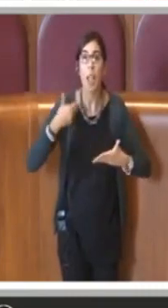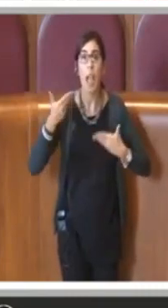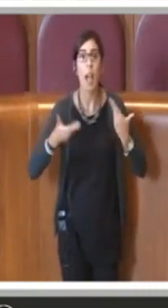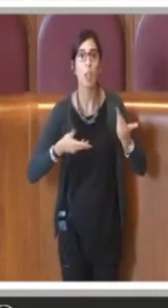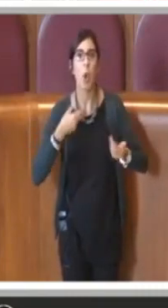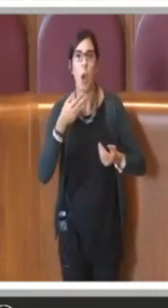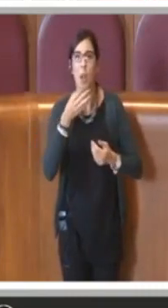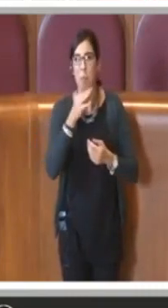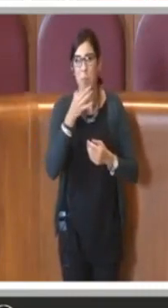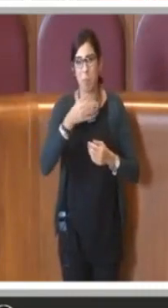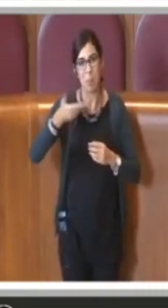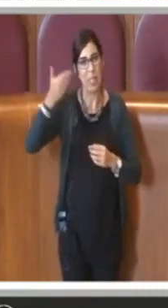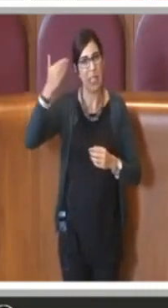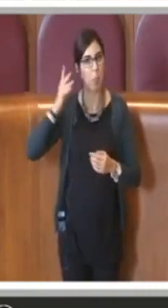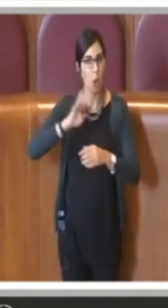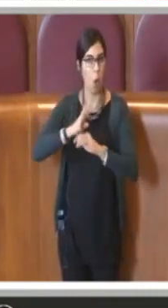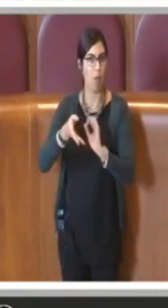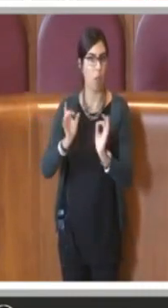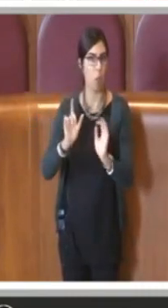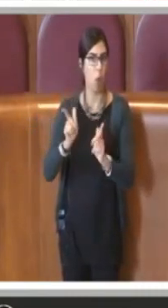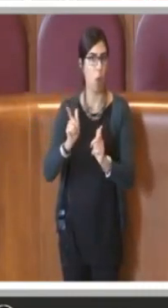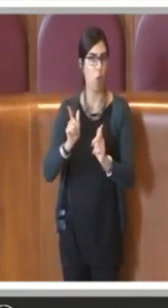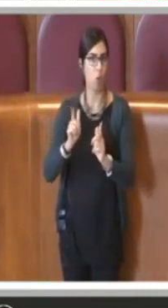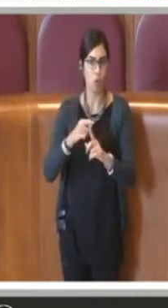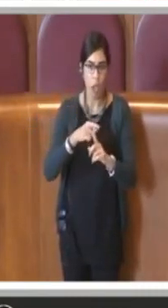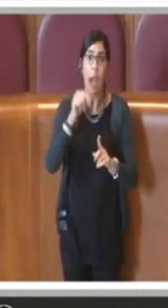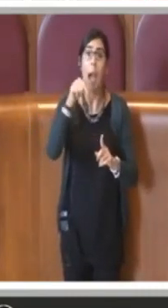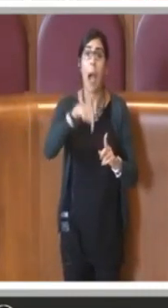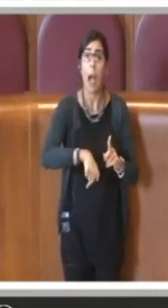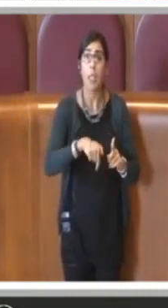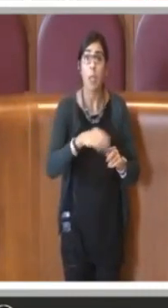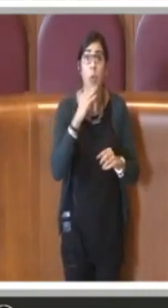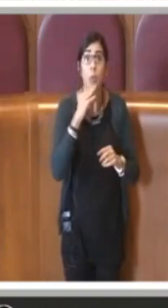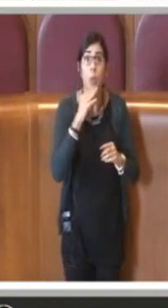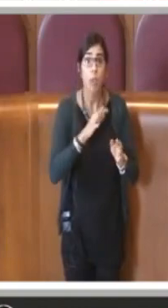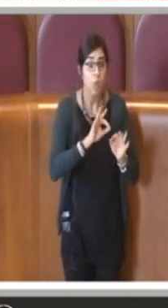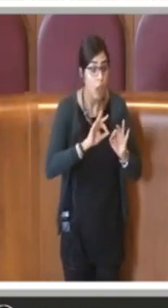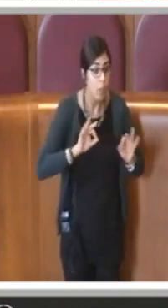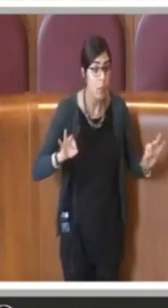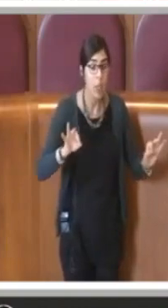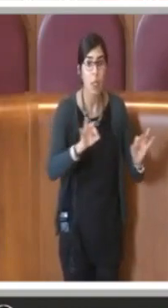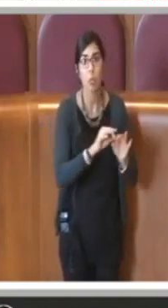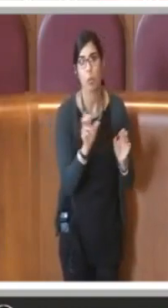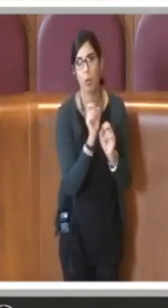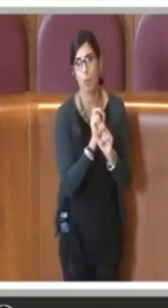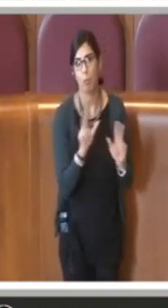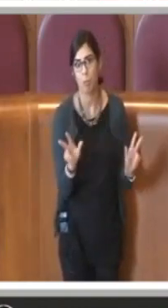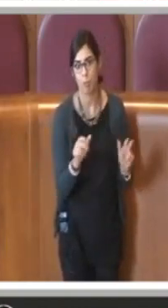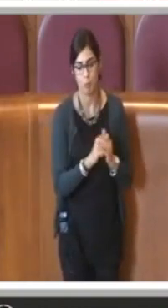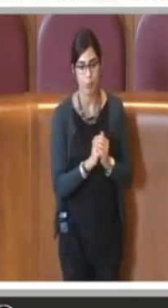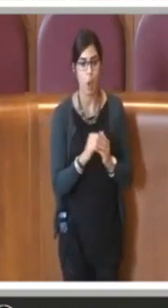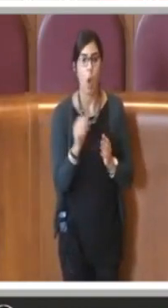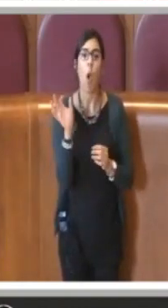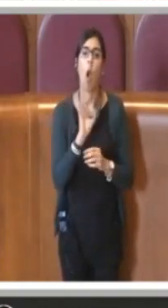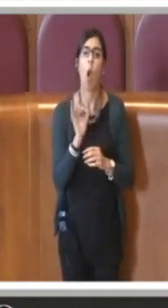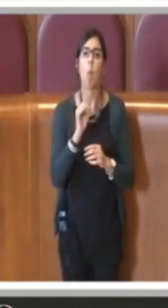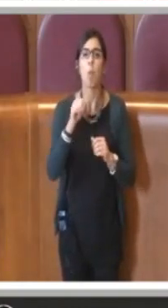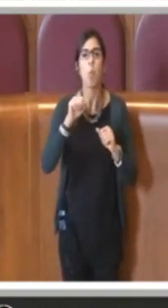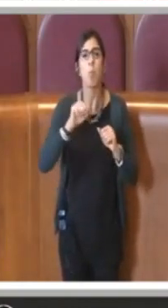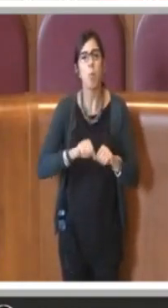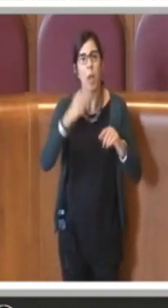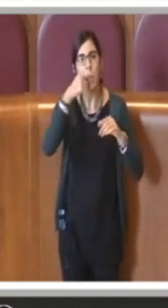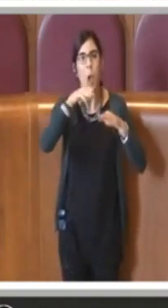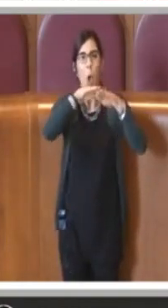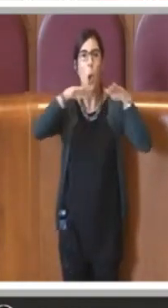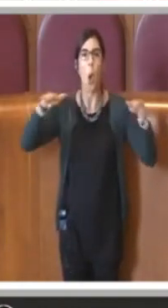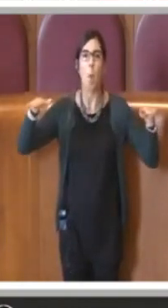-Covid non sono sufficienti per poter raccogliere tutti gli utenti delle strutture sportive. Oppure delle coperture temporanee